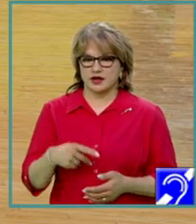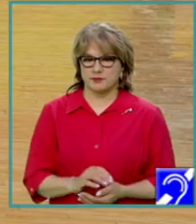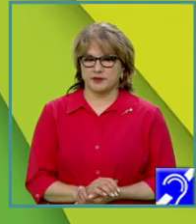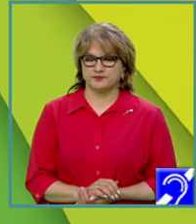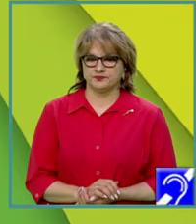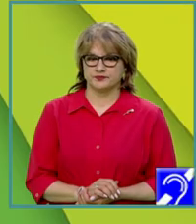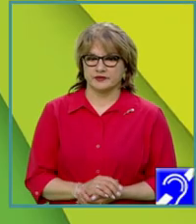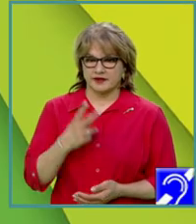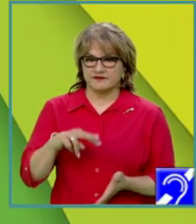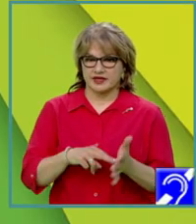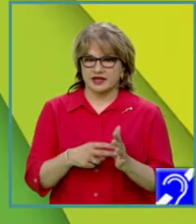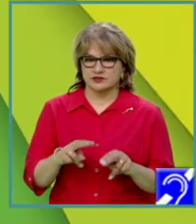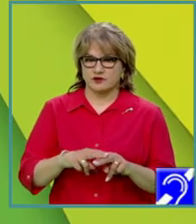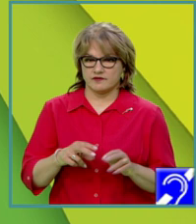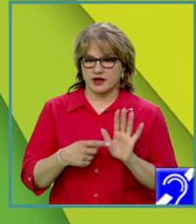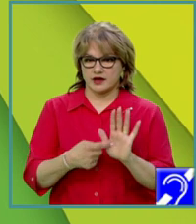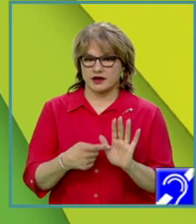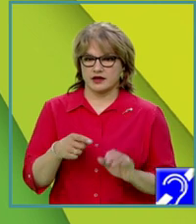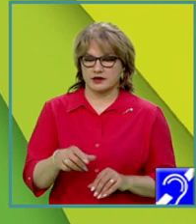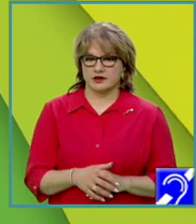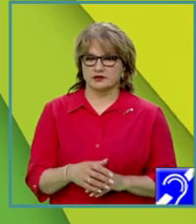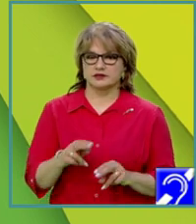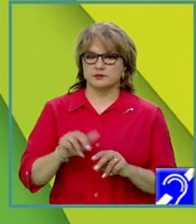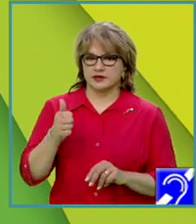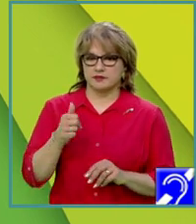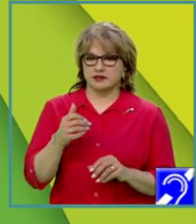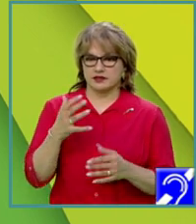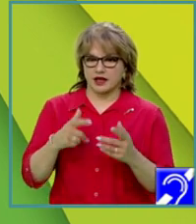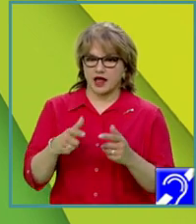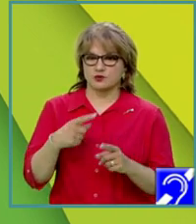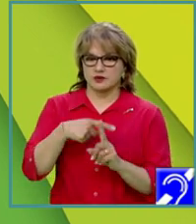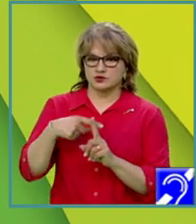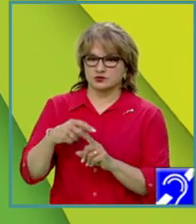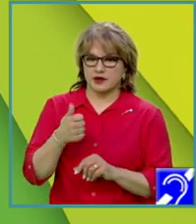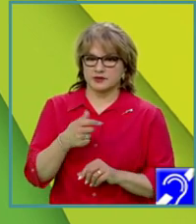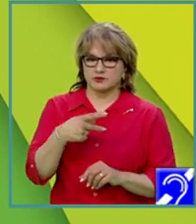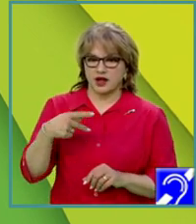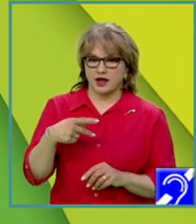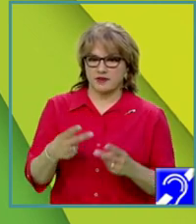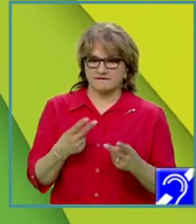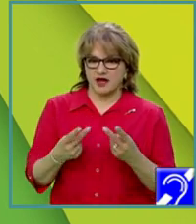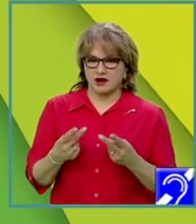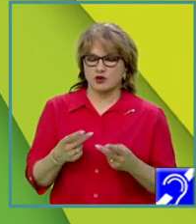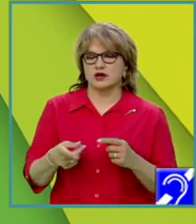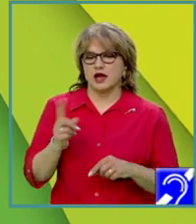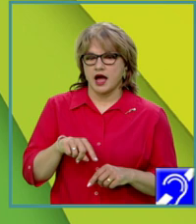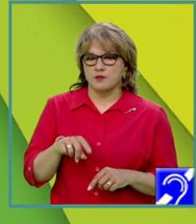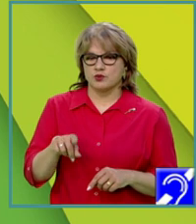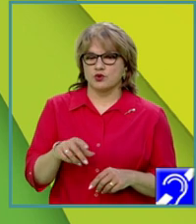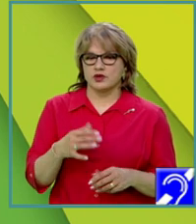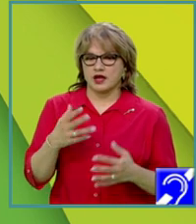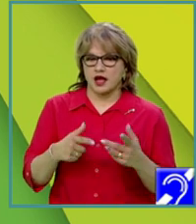și, după cum se vede, prima dată calculăm suma primelor K valori și apoi